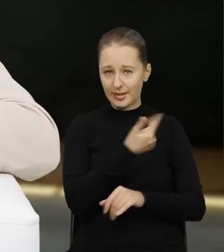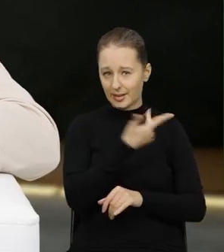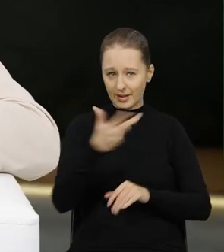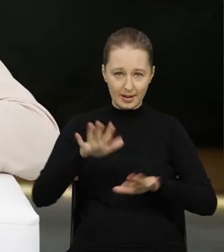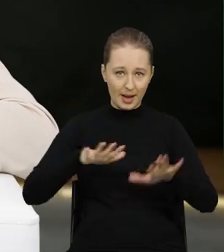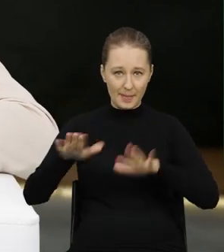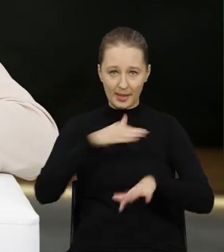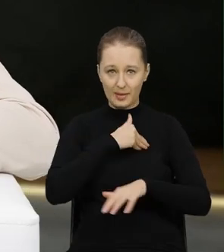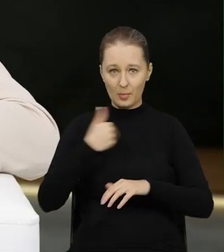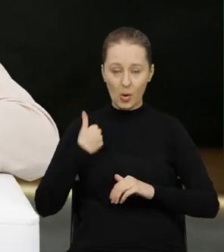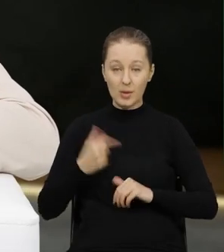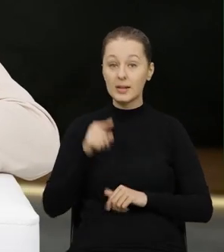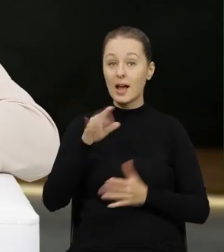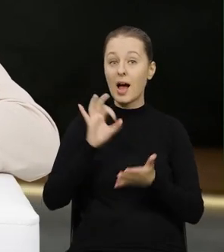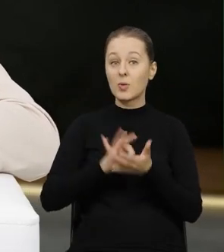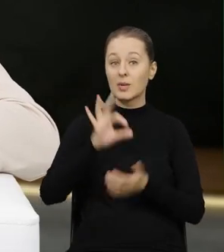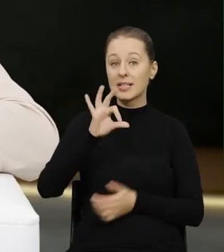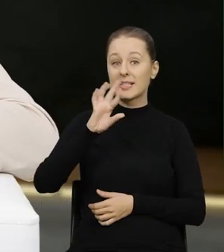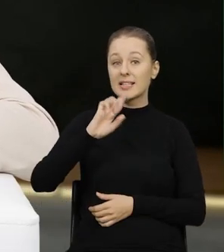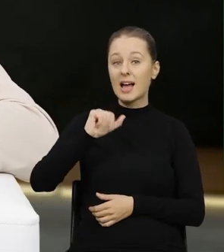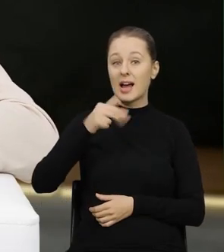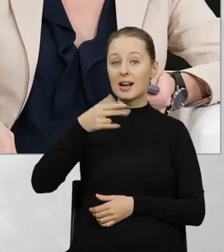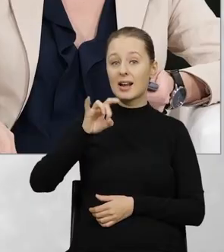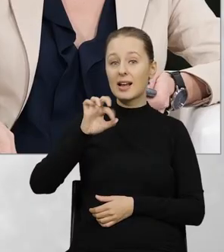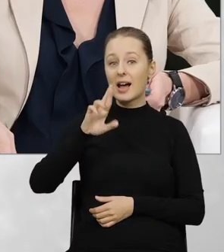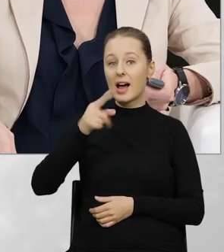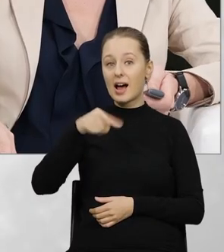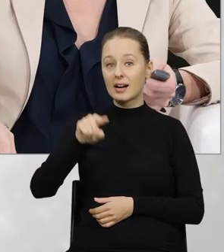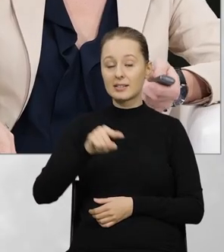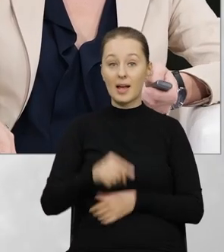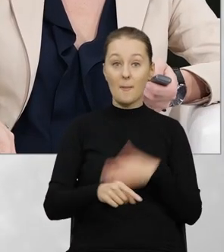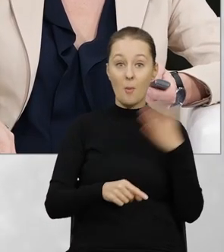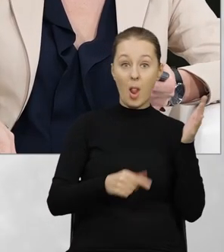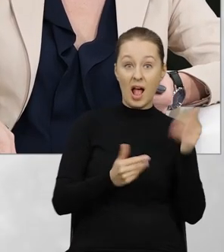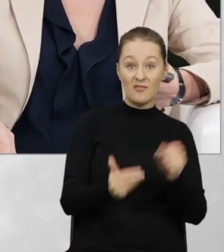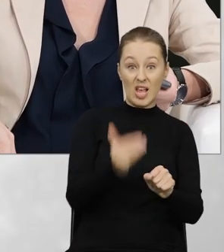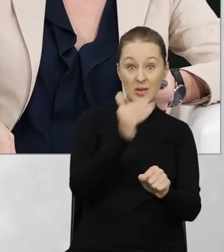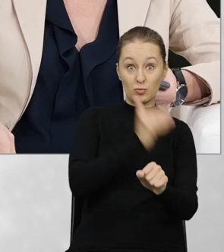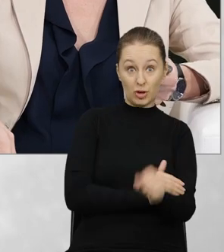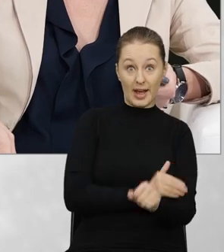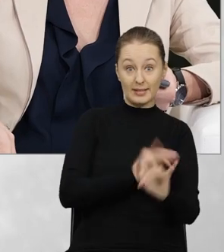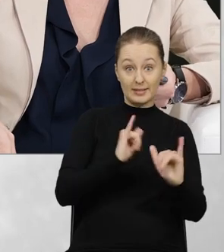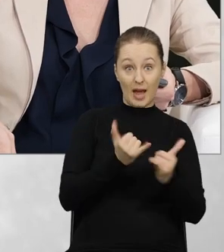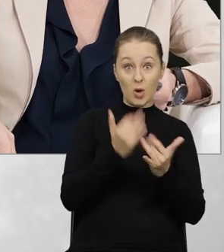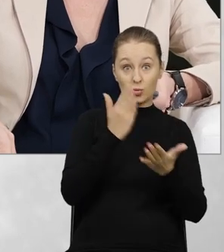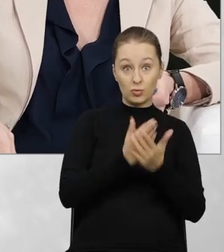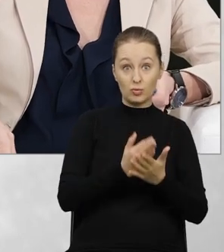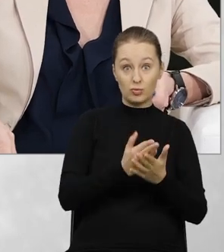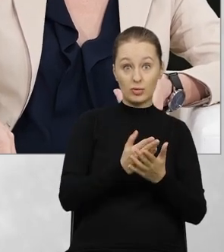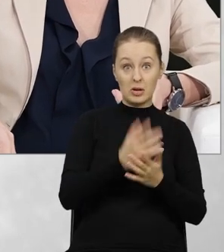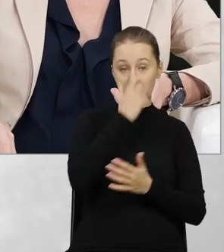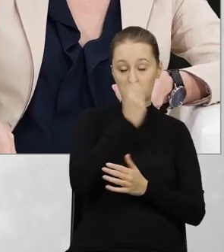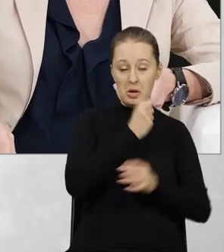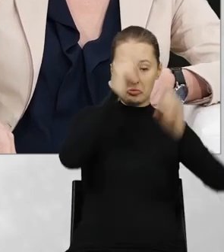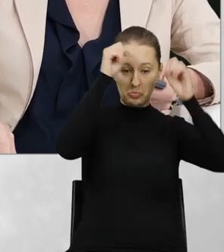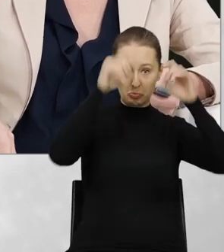lokalizacjach na terenie kraju. Tu mamy akurat Stargard, po lewej mamy zdjęcie przed, czyli jak odpady zostały,